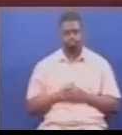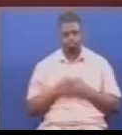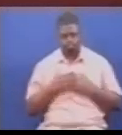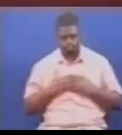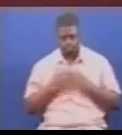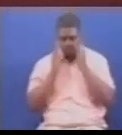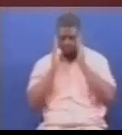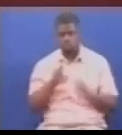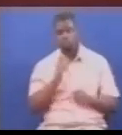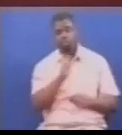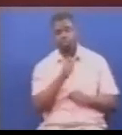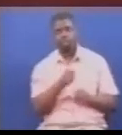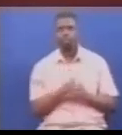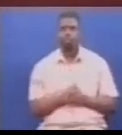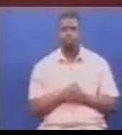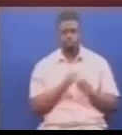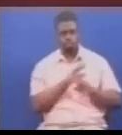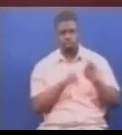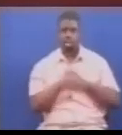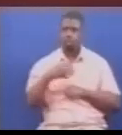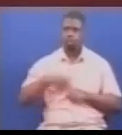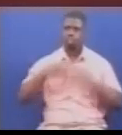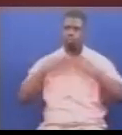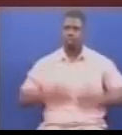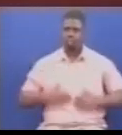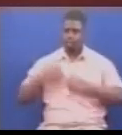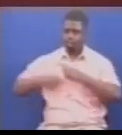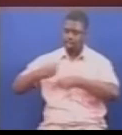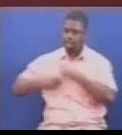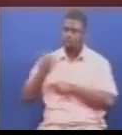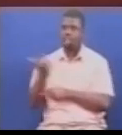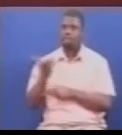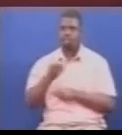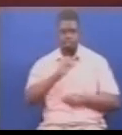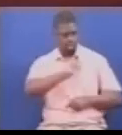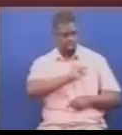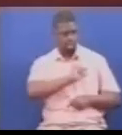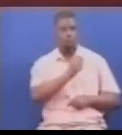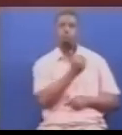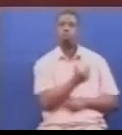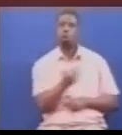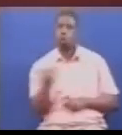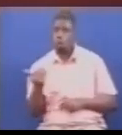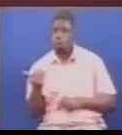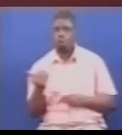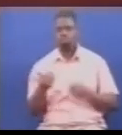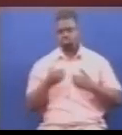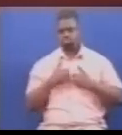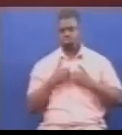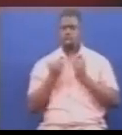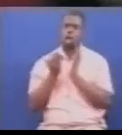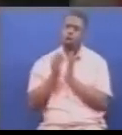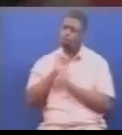ya waziri wa afya maindulio wa jamii jinsia waze na watoto, naomba kujibu